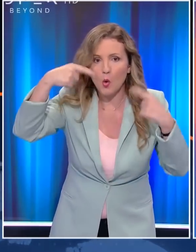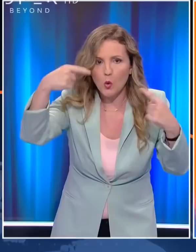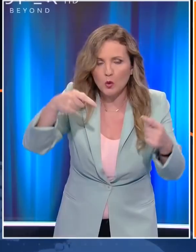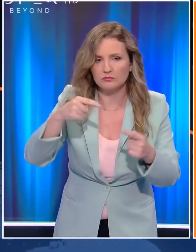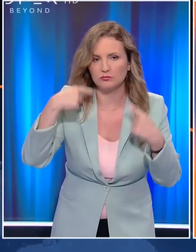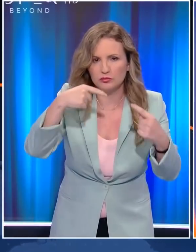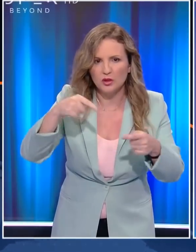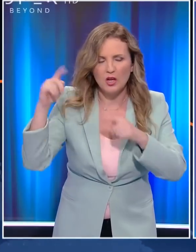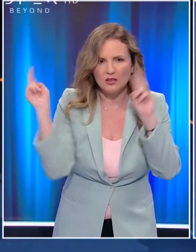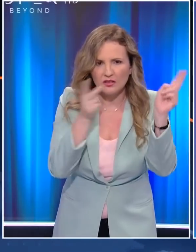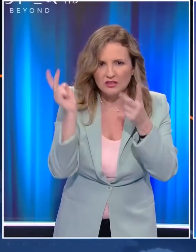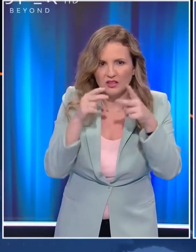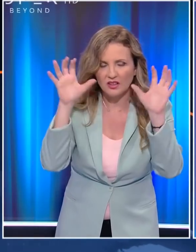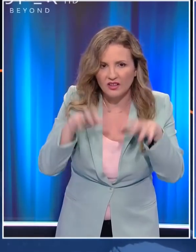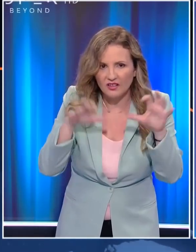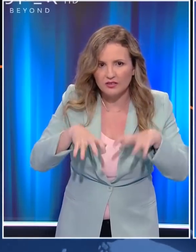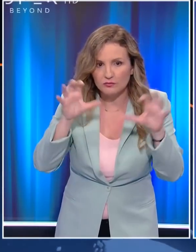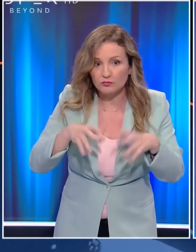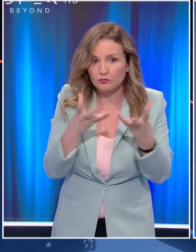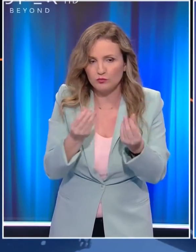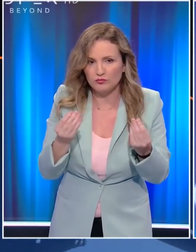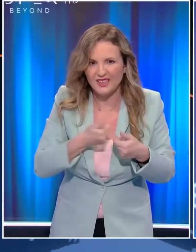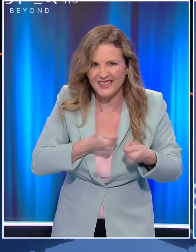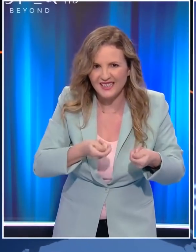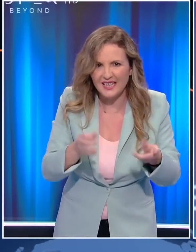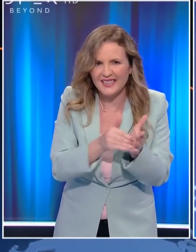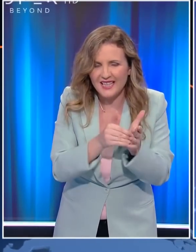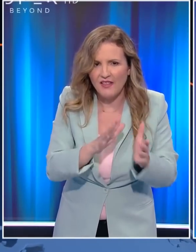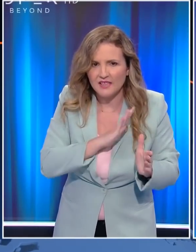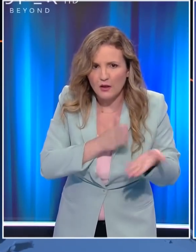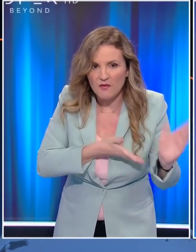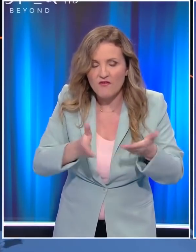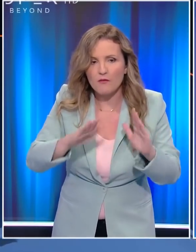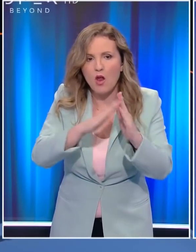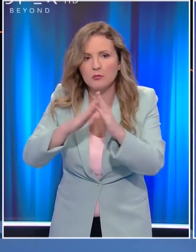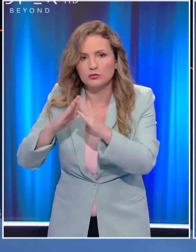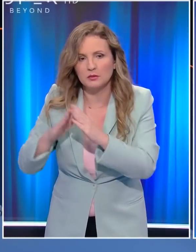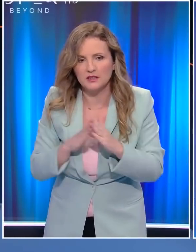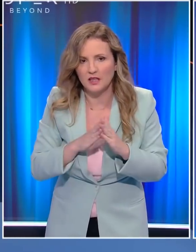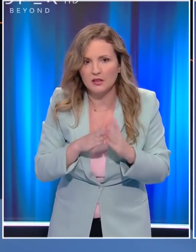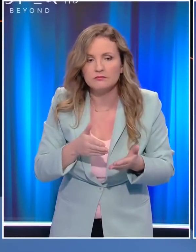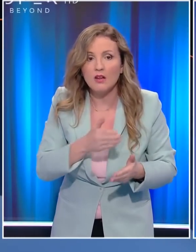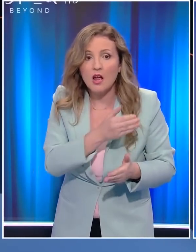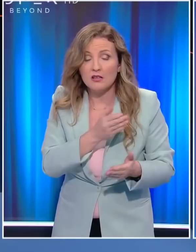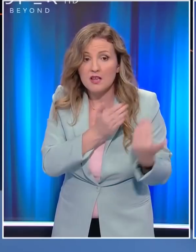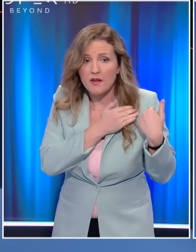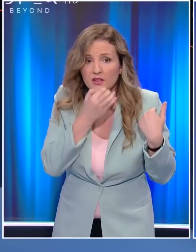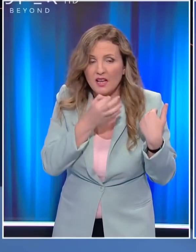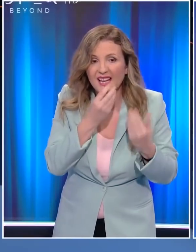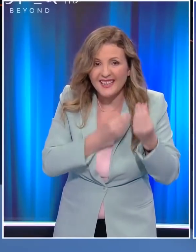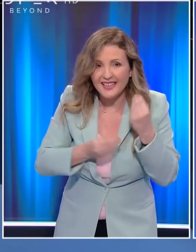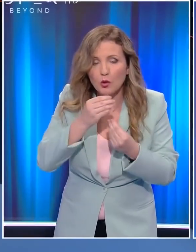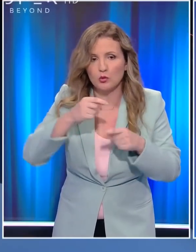με θυλόδεις ανέμους και καταρακτόδεις βροχές. Δεκάδες χιλιάδες κατοικοί εγκαταλείπουν άρον-άρον τα σπίτια τους με τις αρχές να κάνουν λόγο